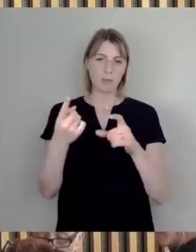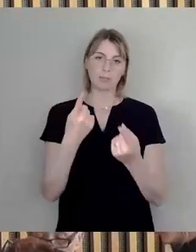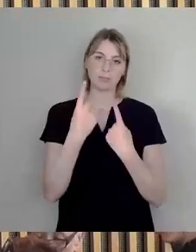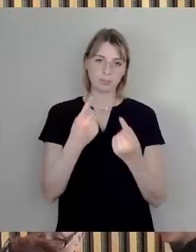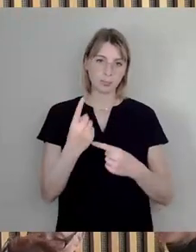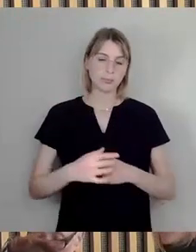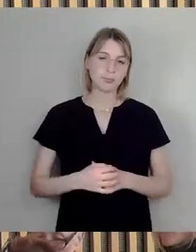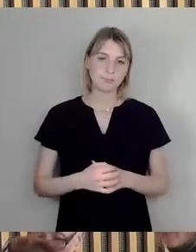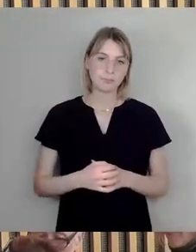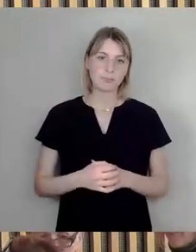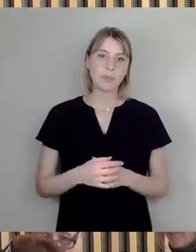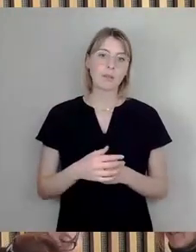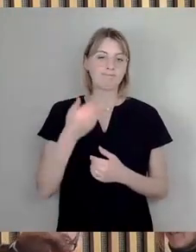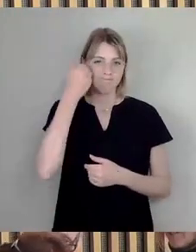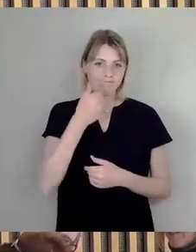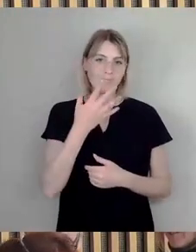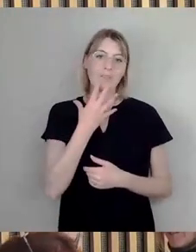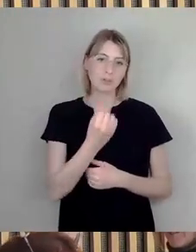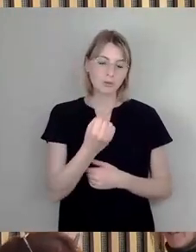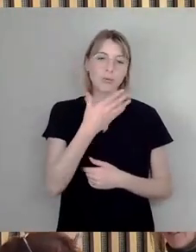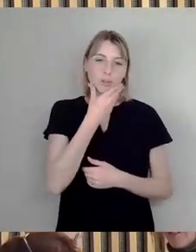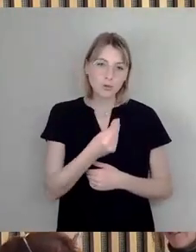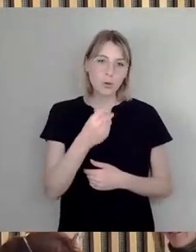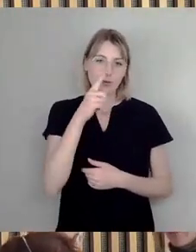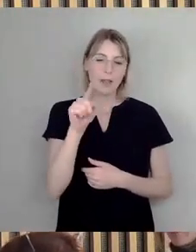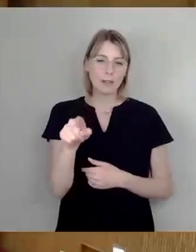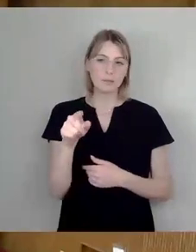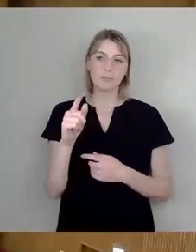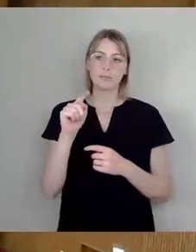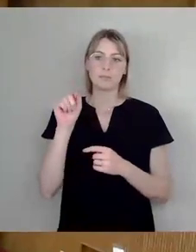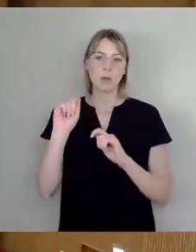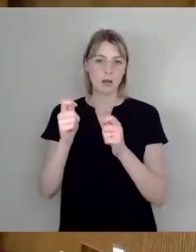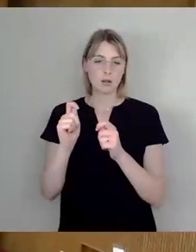freundliche Geste, wenn Sie diesem Anliegen folgen könnten. Vielen Dank.